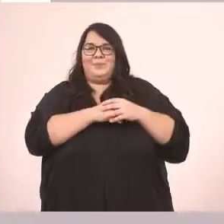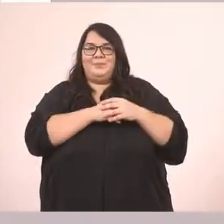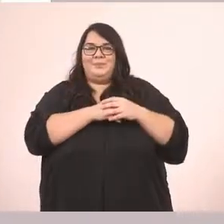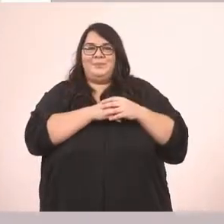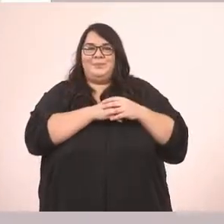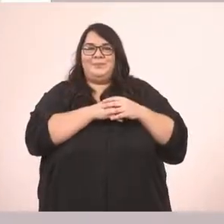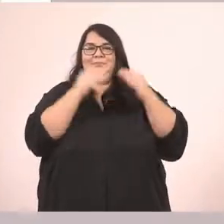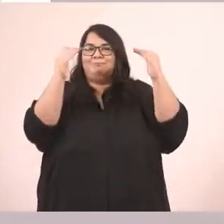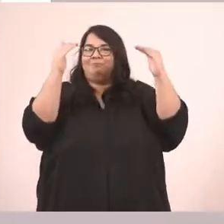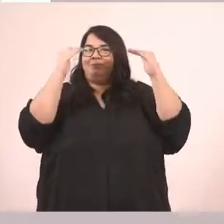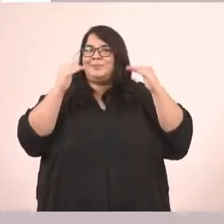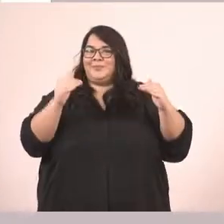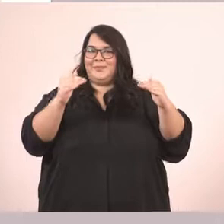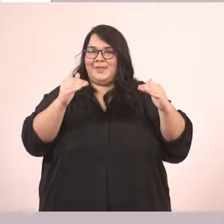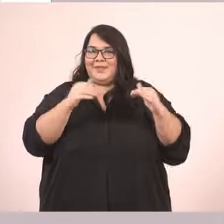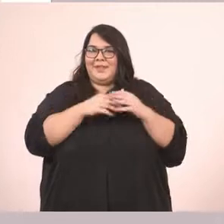Προχωράμε.